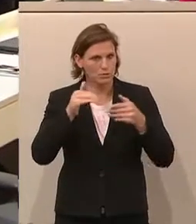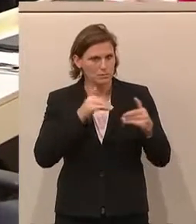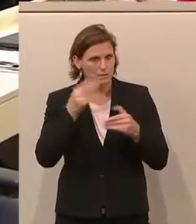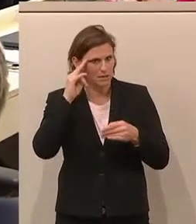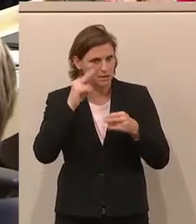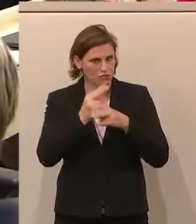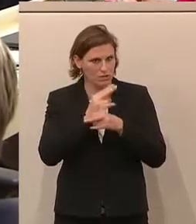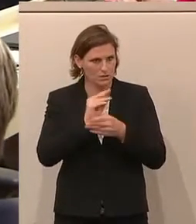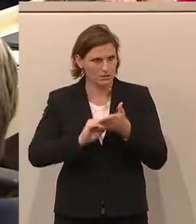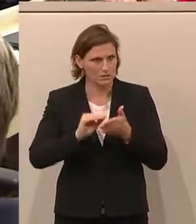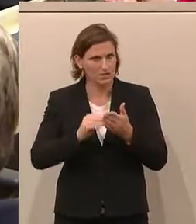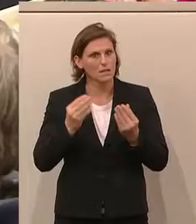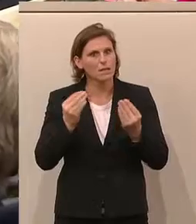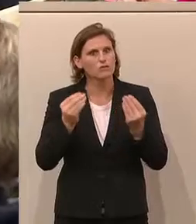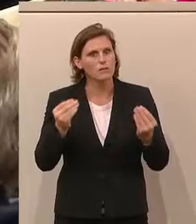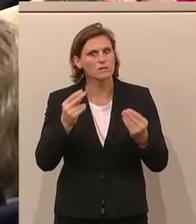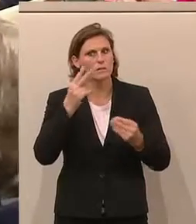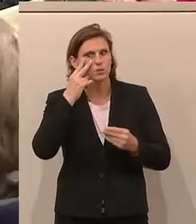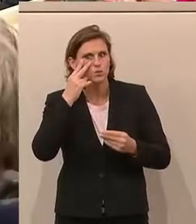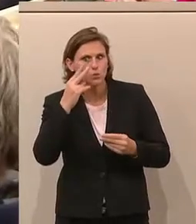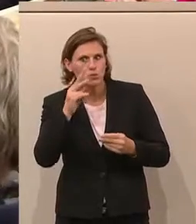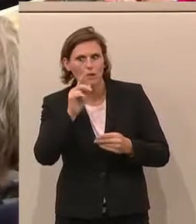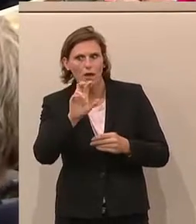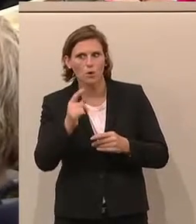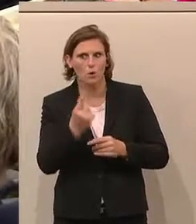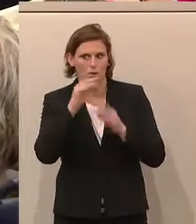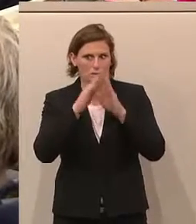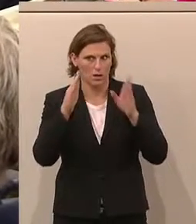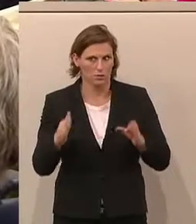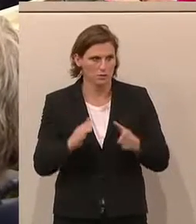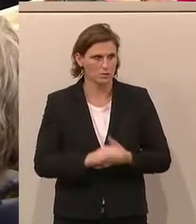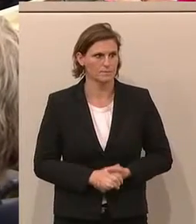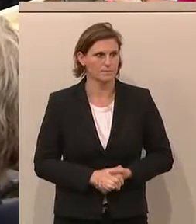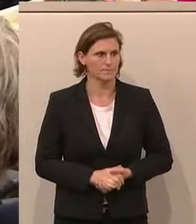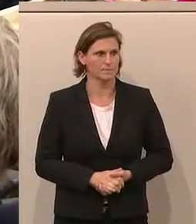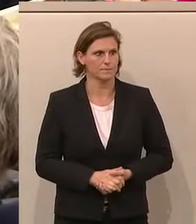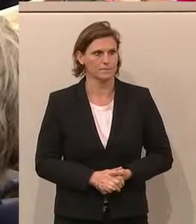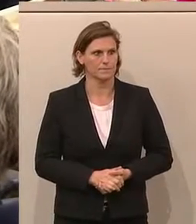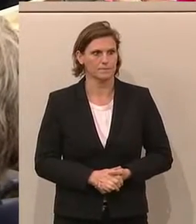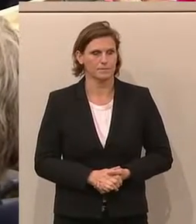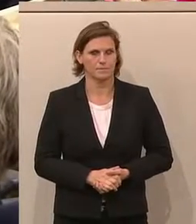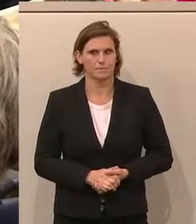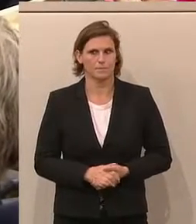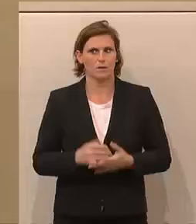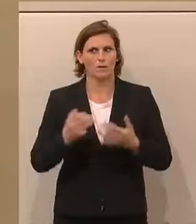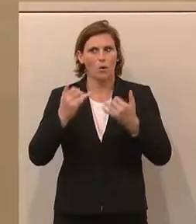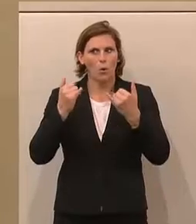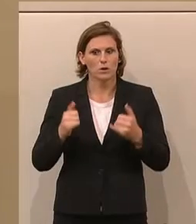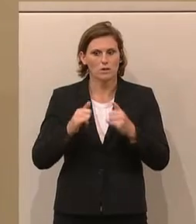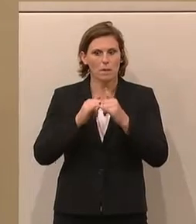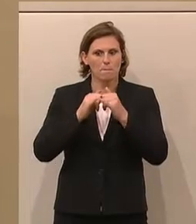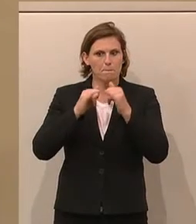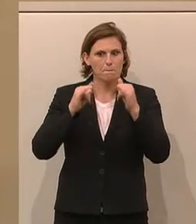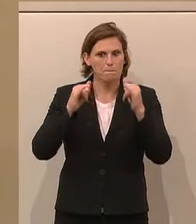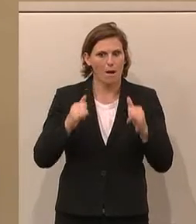Staatssekretär, geschätzte Zuseherinnen und Zuseher, Hohes Haus. Wenn wir hier heute die Änderungen zum Bankwesen- und